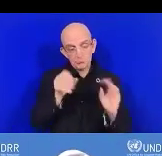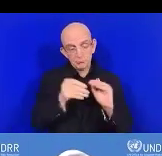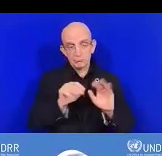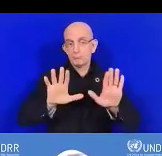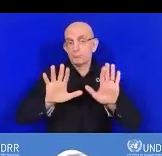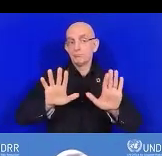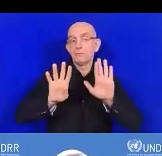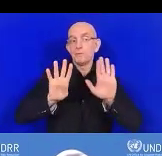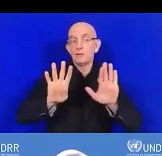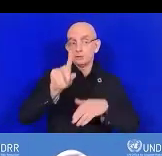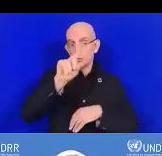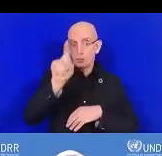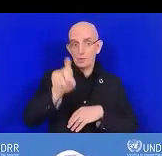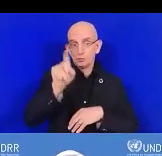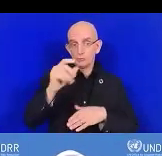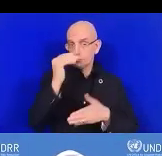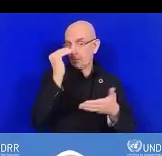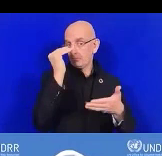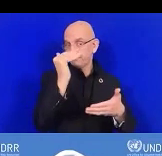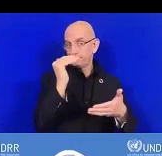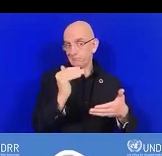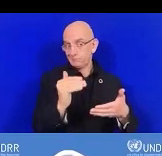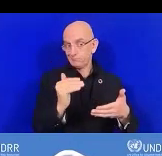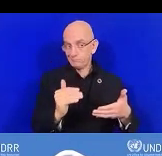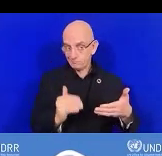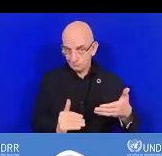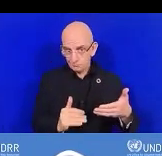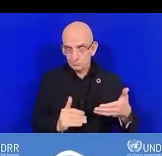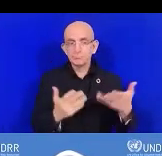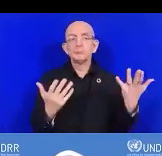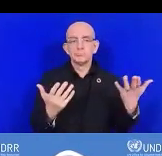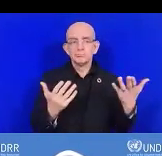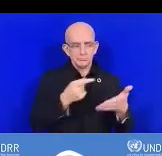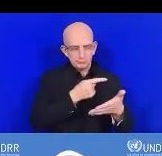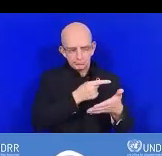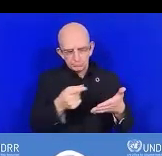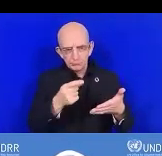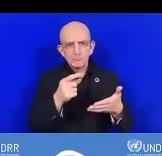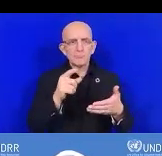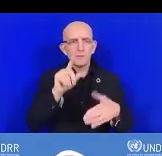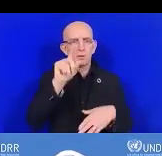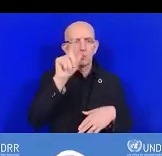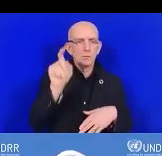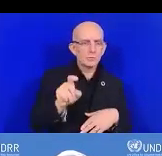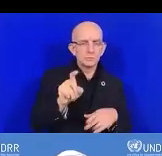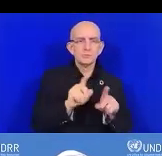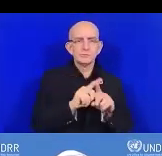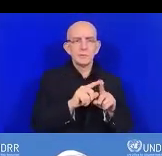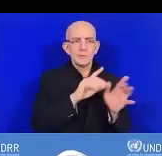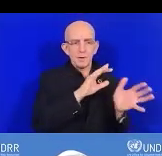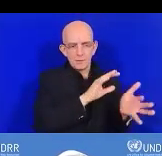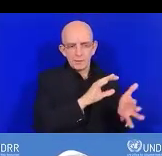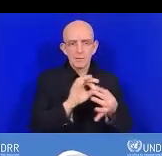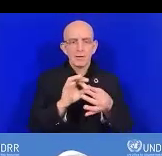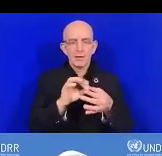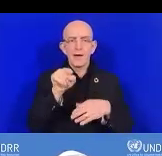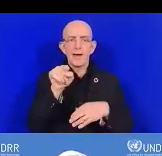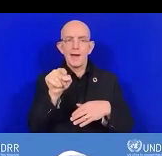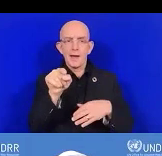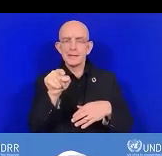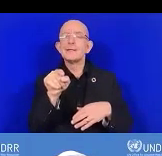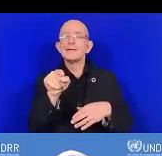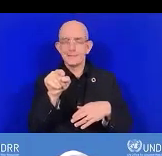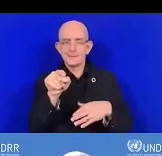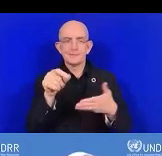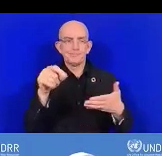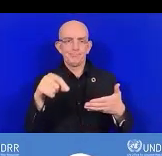Et nous allons voir un exemple maintenant. Chaque indicateur a un score de